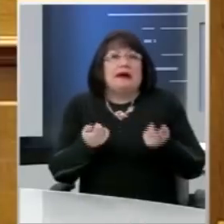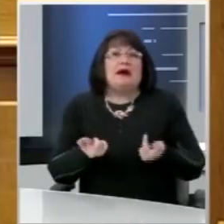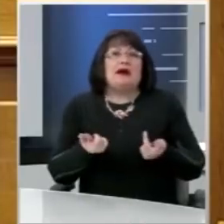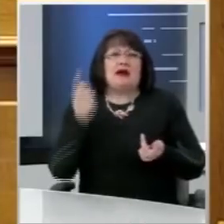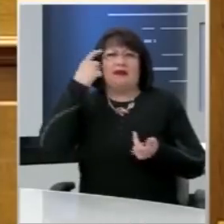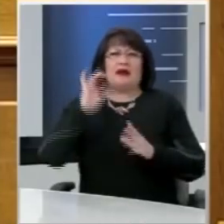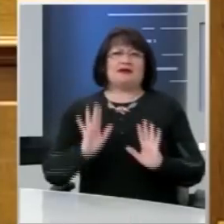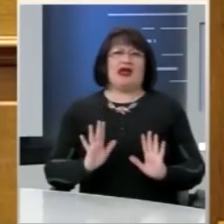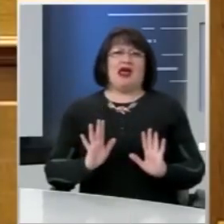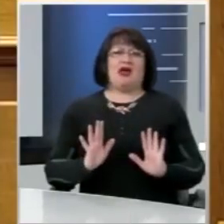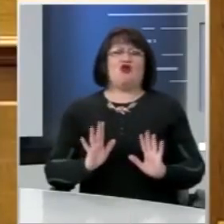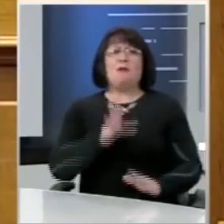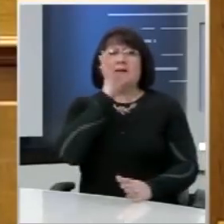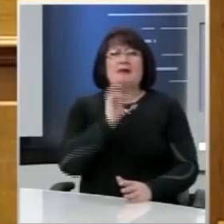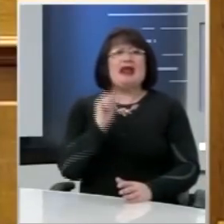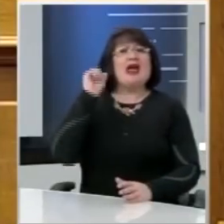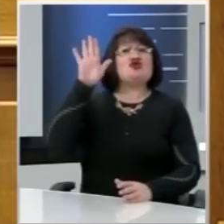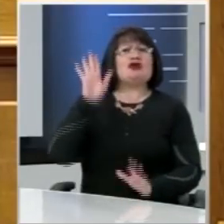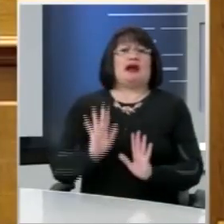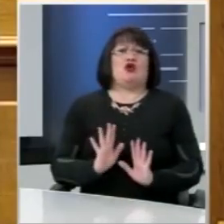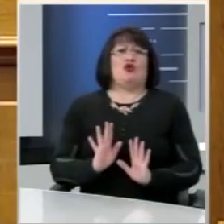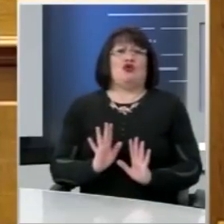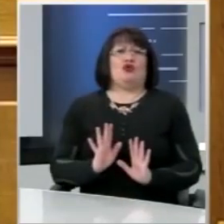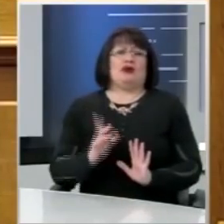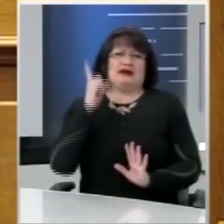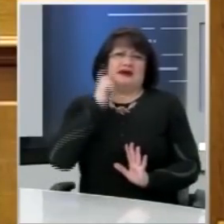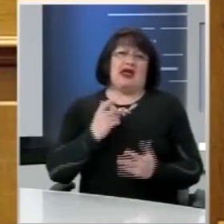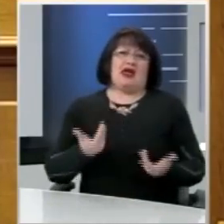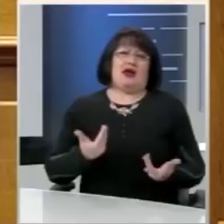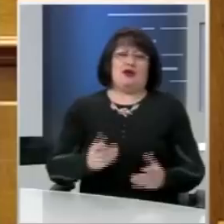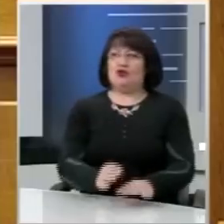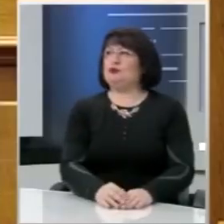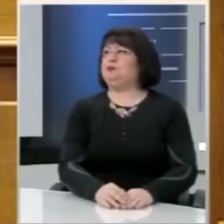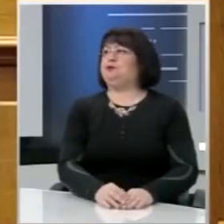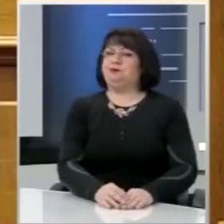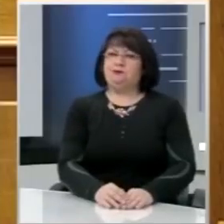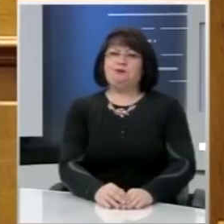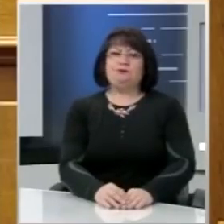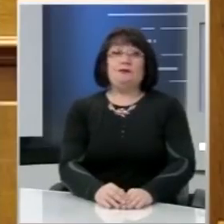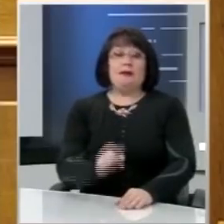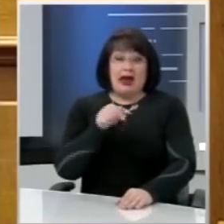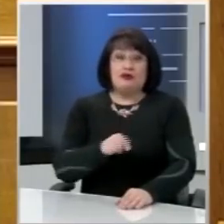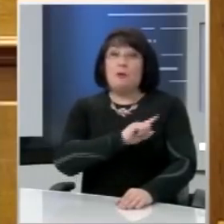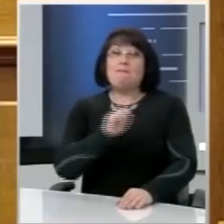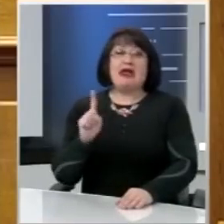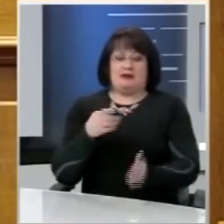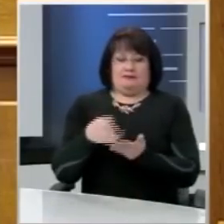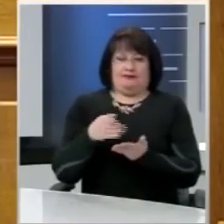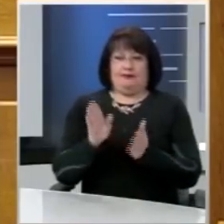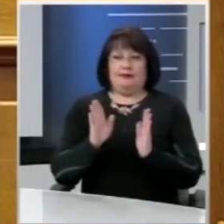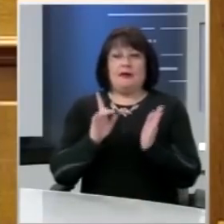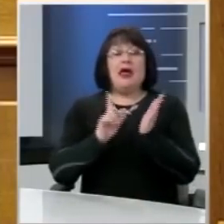αλλά με βάση την πραγματικότητα στις κοινωνίες που ζουν. Για να αποφευθεί λοιπόν αυτό το ενδεχόμενο, έπρεπε να μπουν